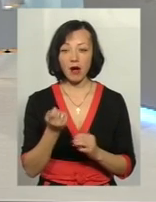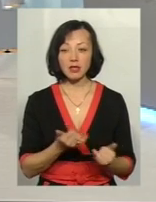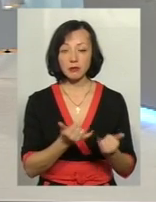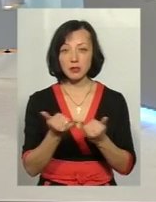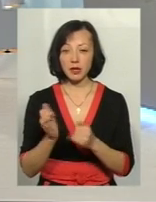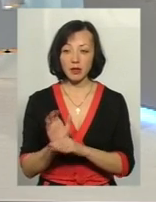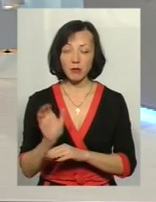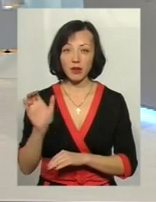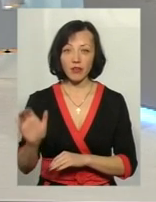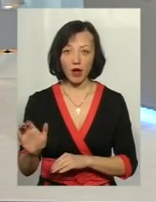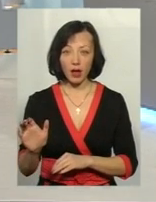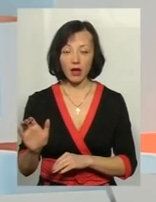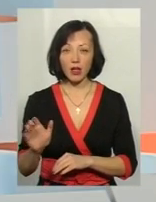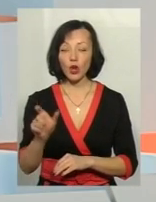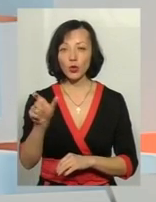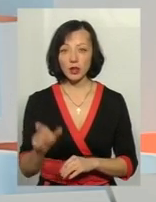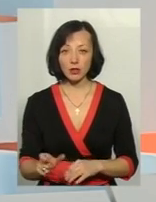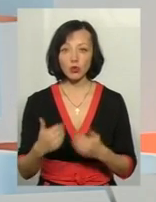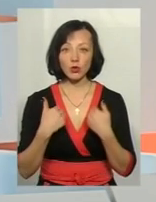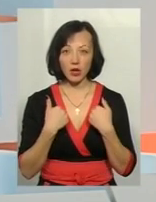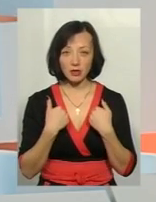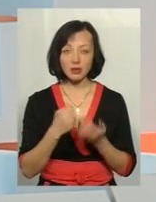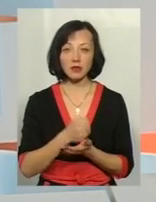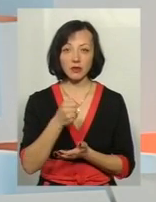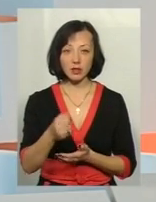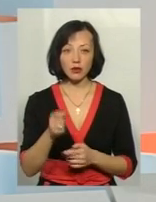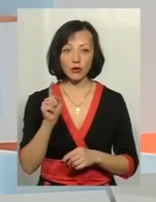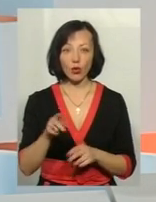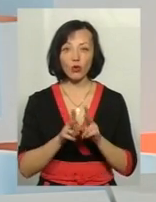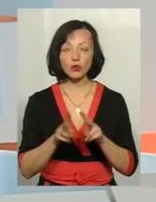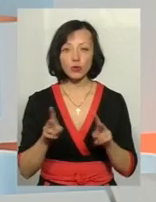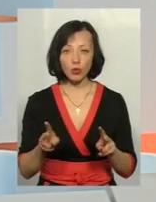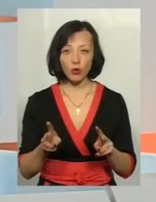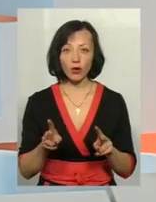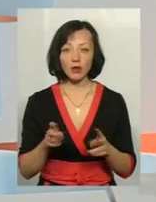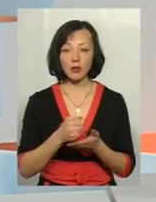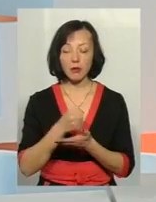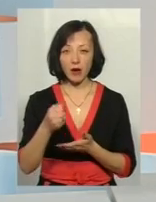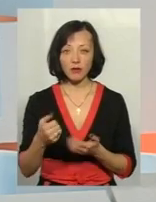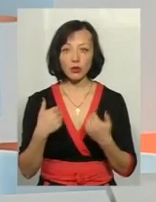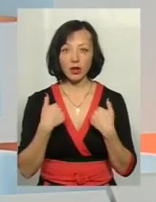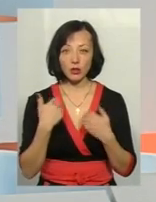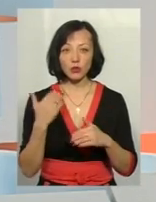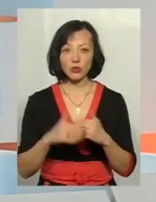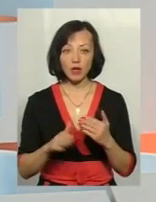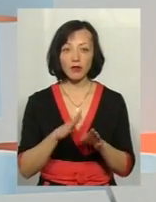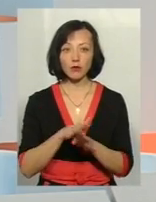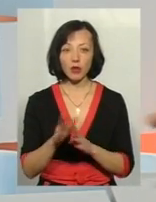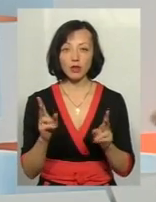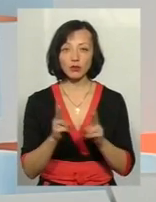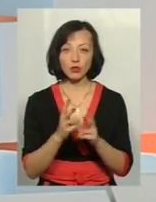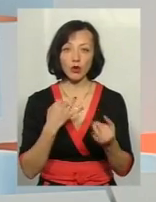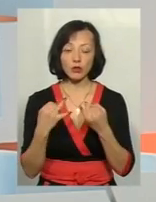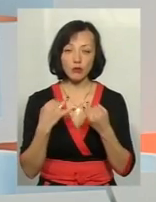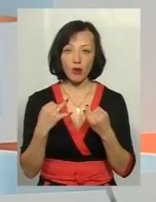направляє такого адвоката до нас. Зрозуміло, що ми призначаємо того адвоката, хто її направив до нас, оскільки в них вже відбулася якась